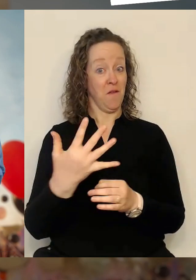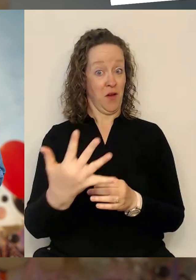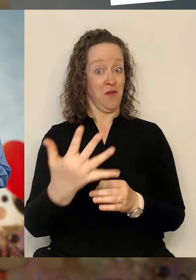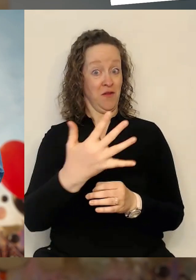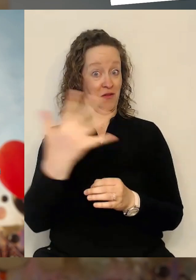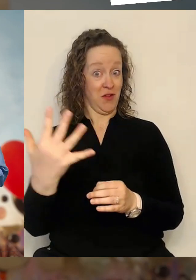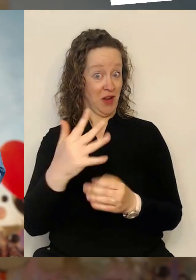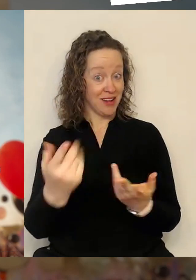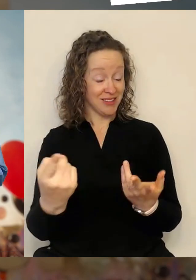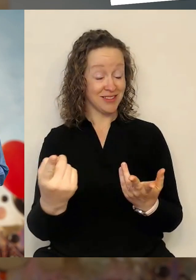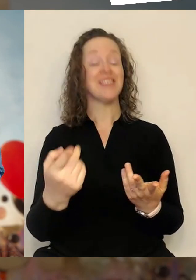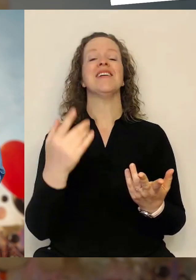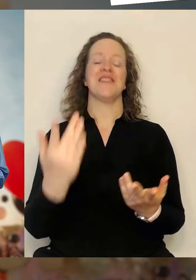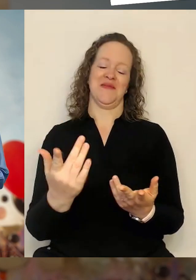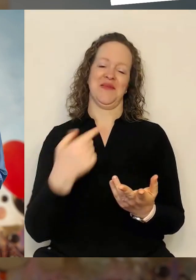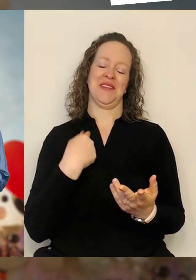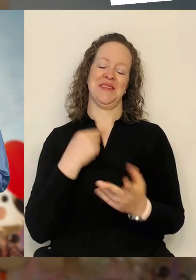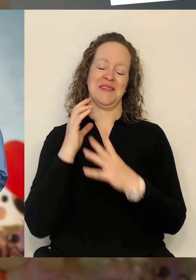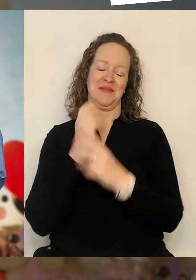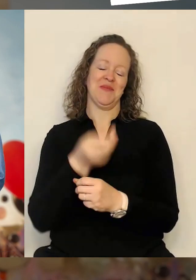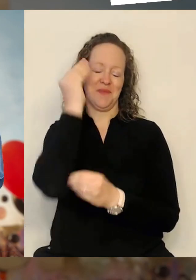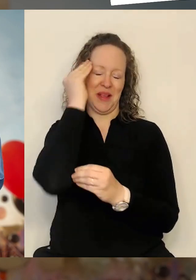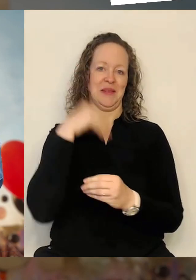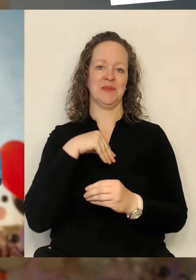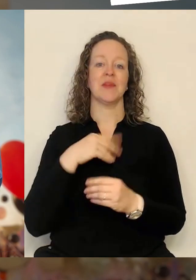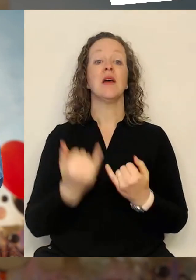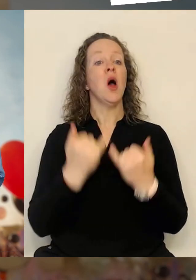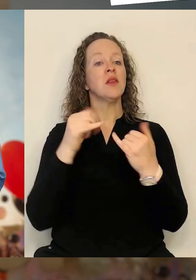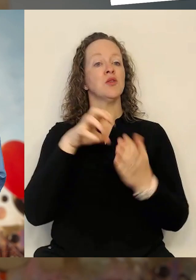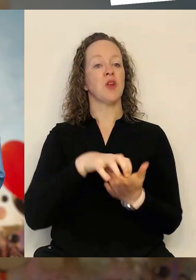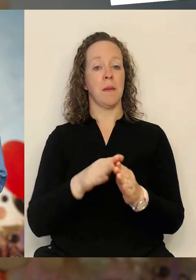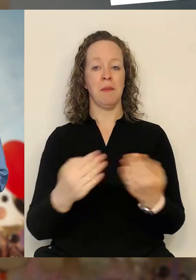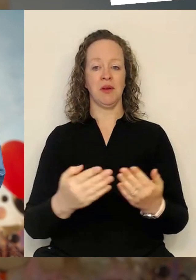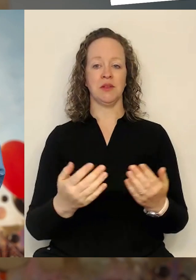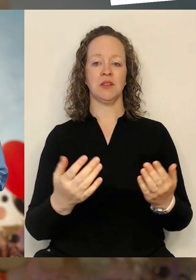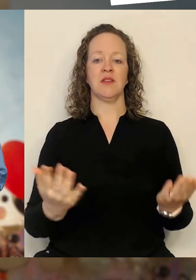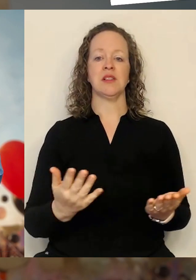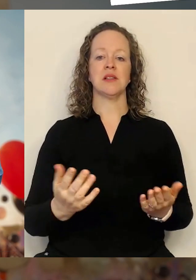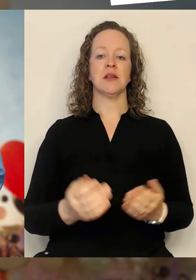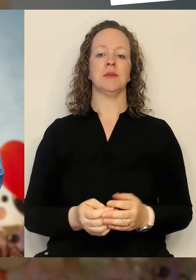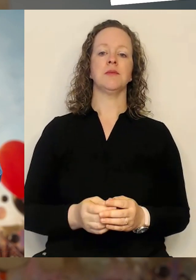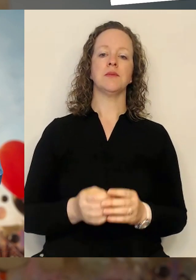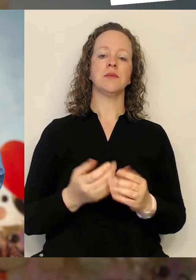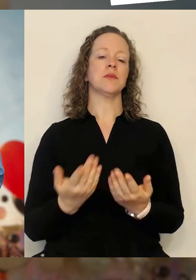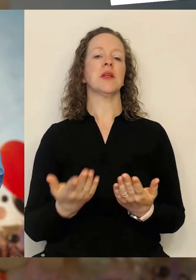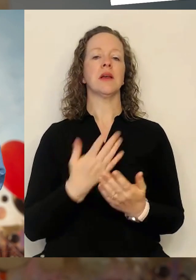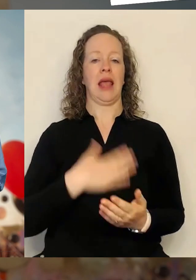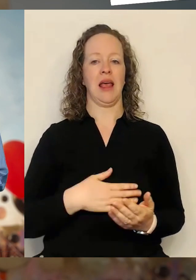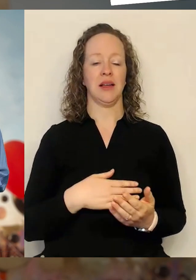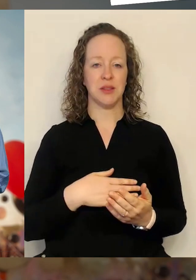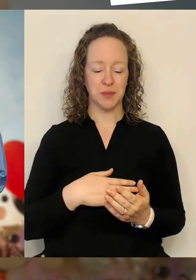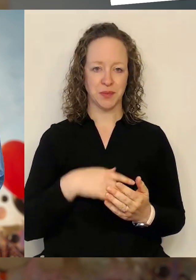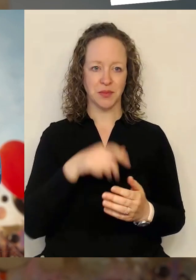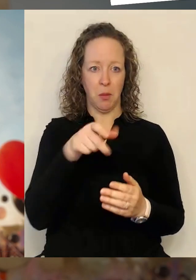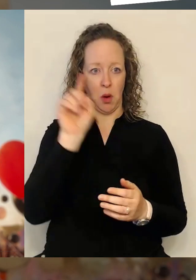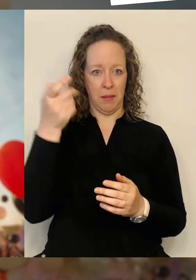genau in der Stadtbibliothek zu sehen und zu erleben gibt, für Sie gerne die Möglichkeit, jetzt auch schon an den Bürgermeister Fragen zu stellen. Ja, hallo